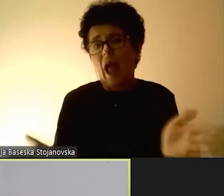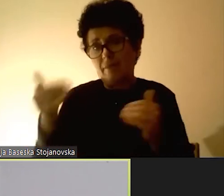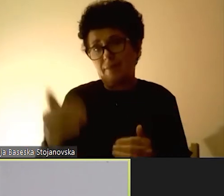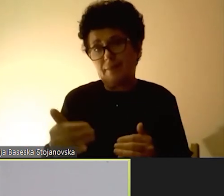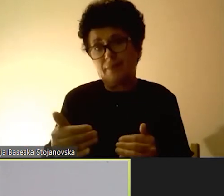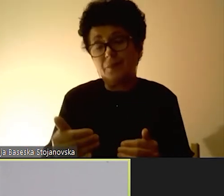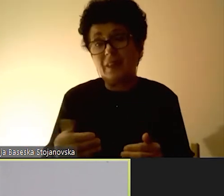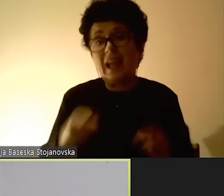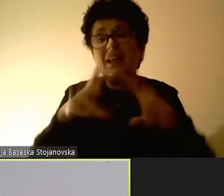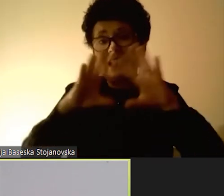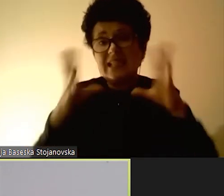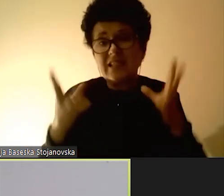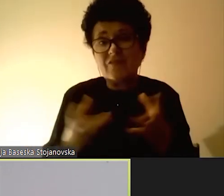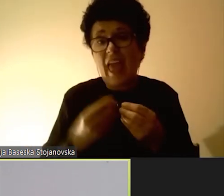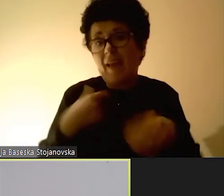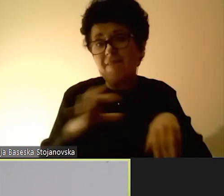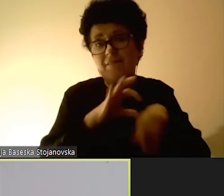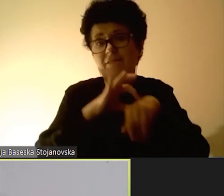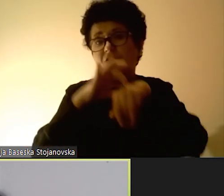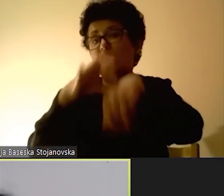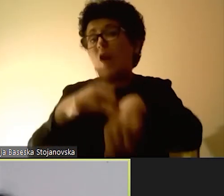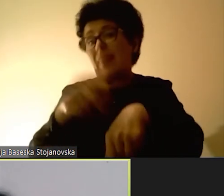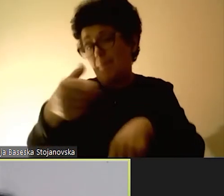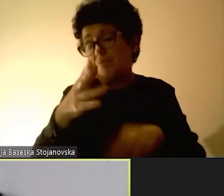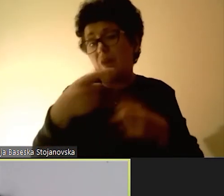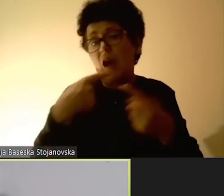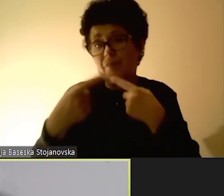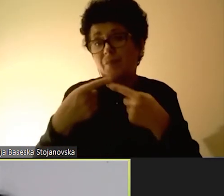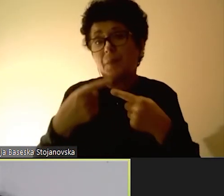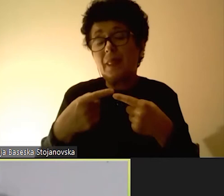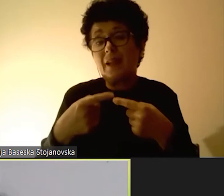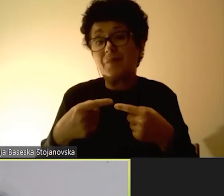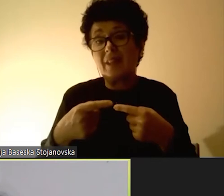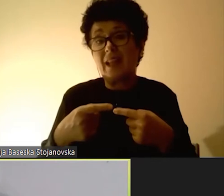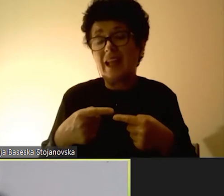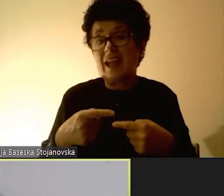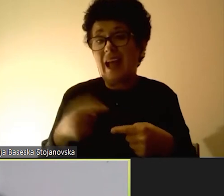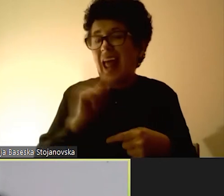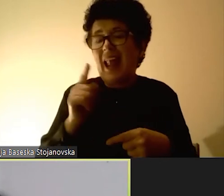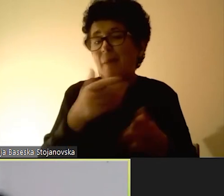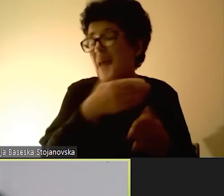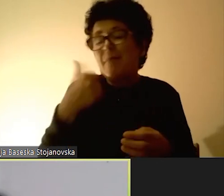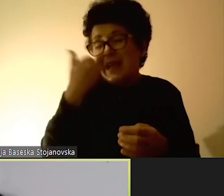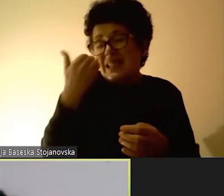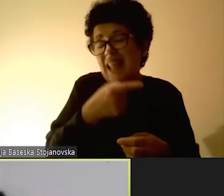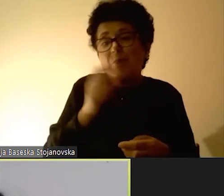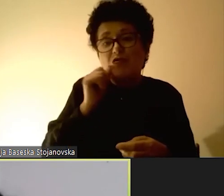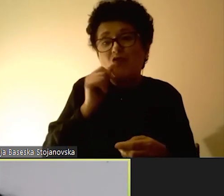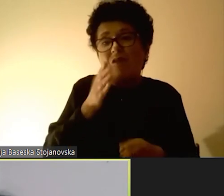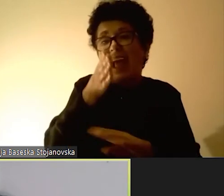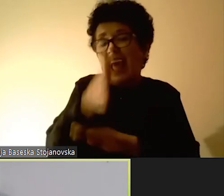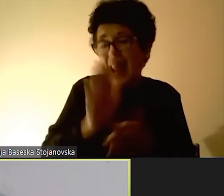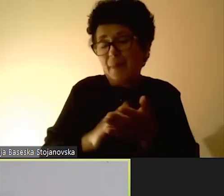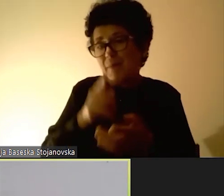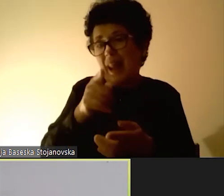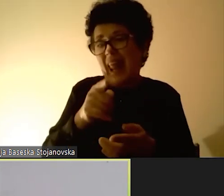сето оно, ниско што ги водиме сторителите, дека практично тие не се етикетирани и не ги етикетираме, дека се луѓе кои